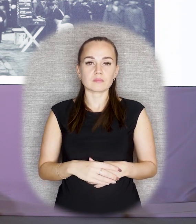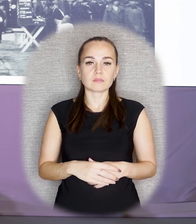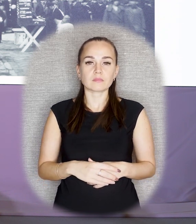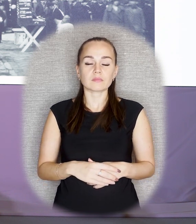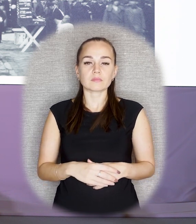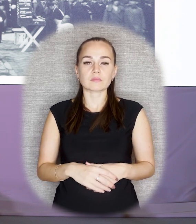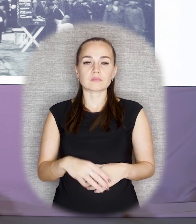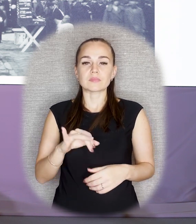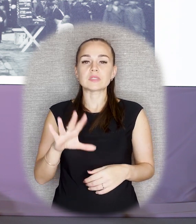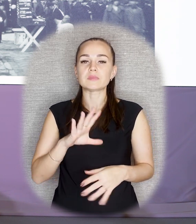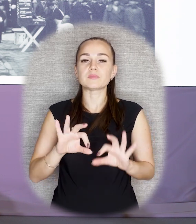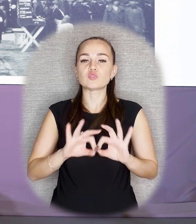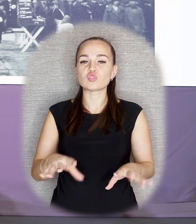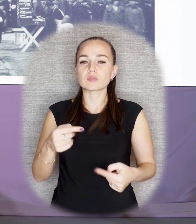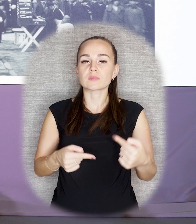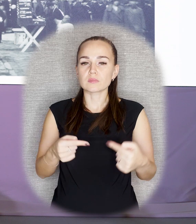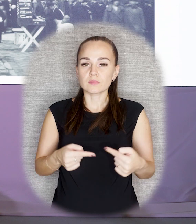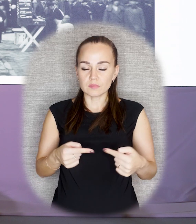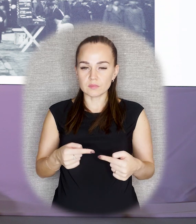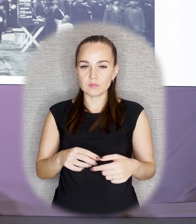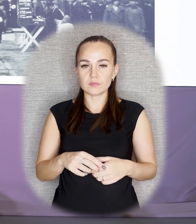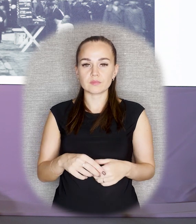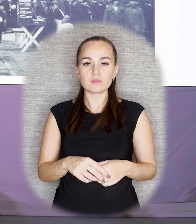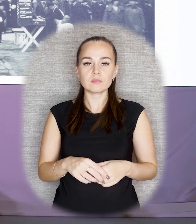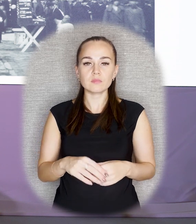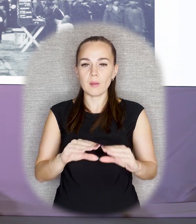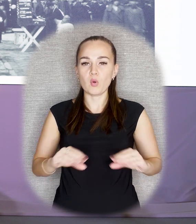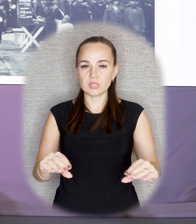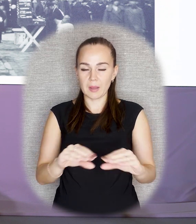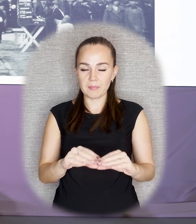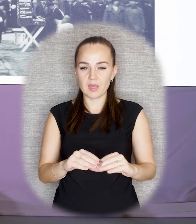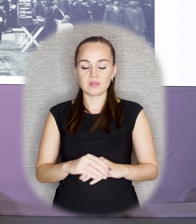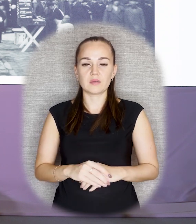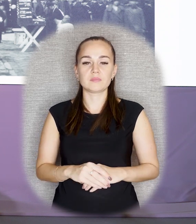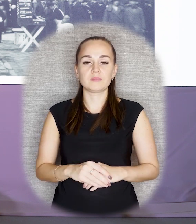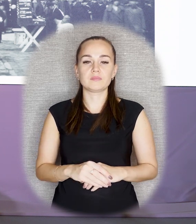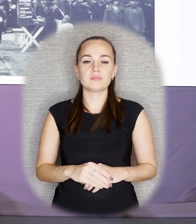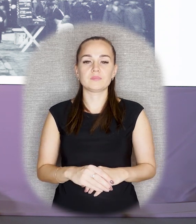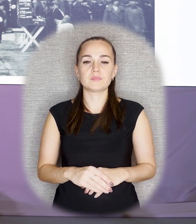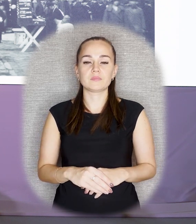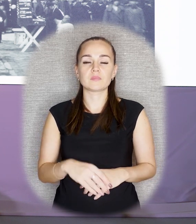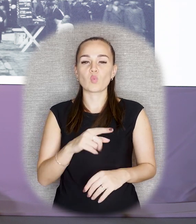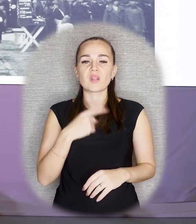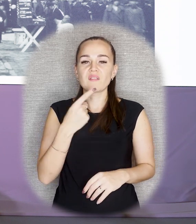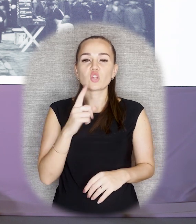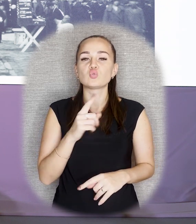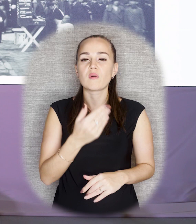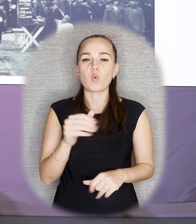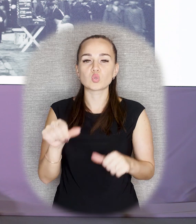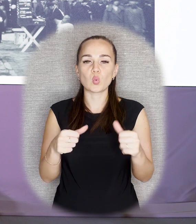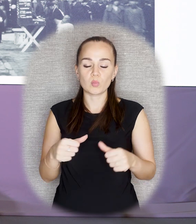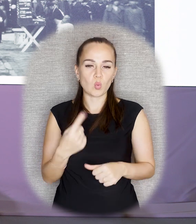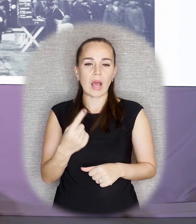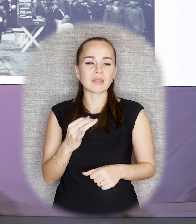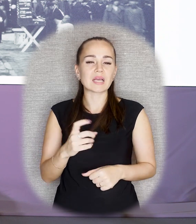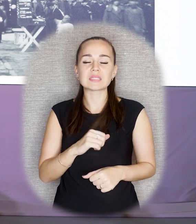послужили причиной споров с Леонидом Шервудом, хотя Леонид Шервуд потом признавал скульптуру Синайского одной из